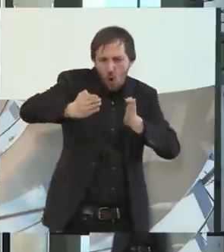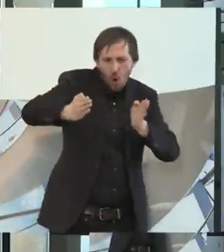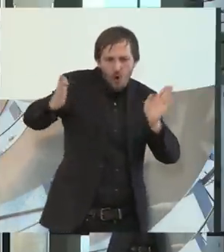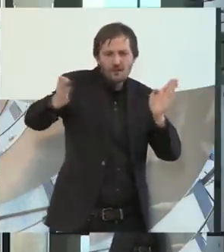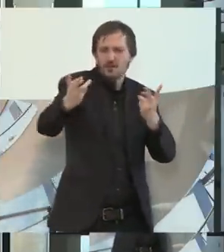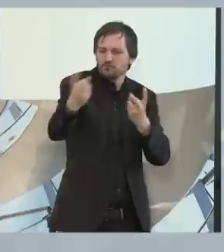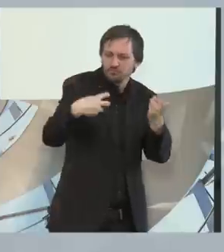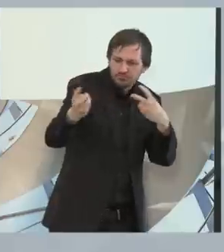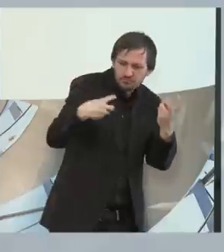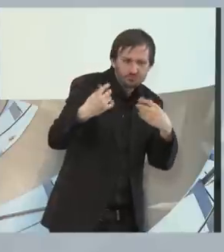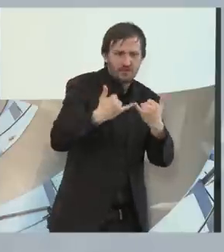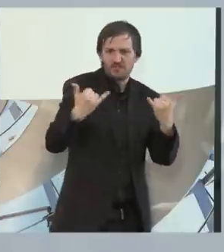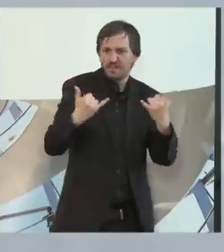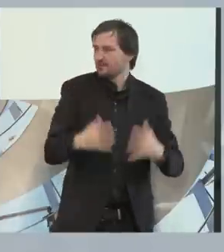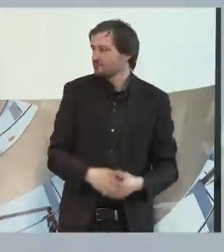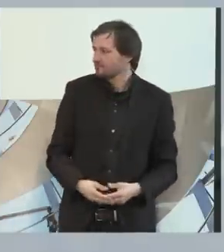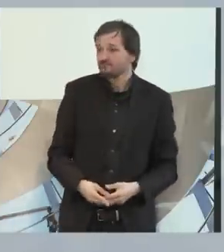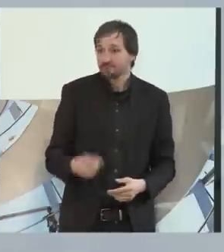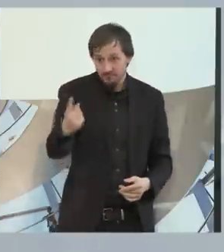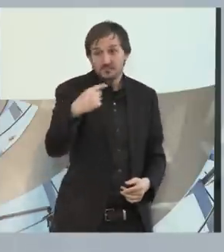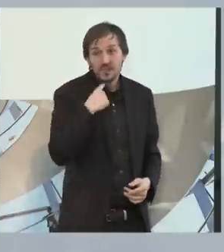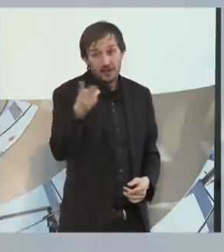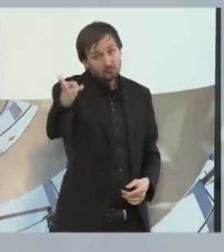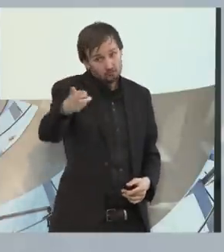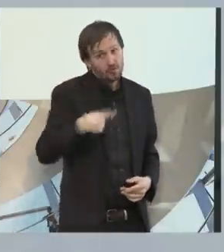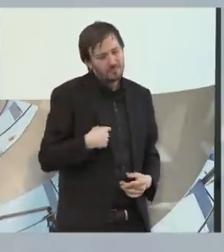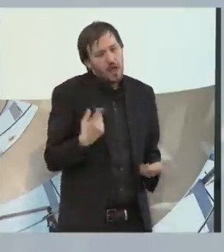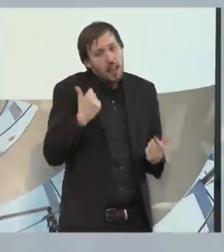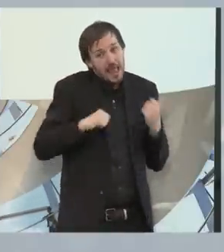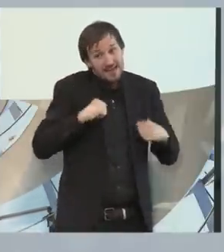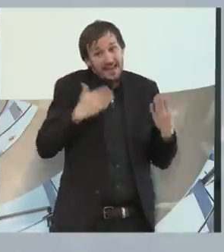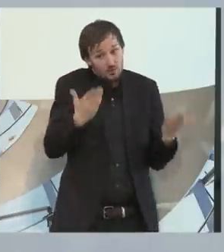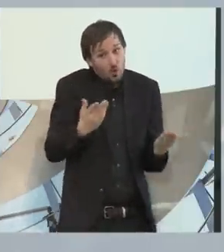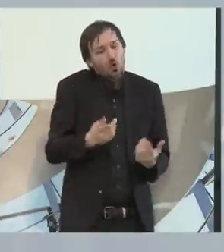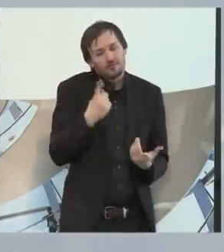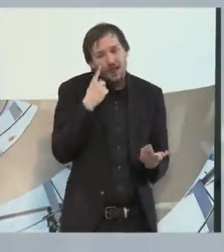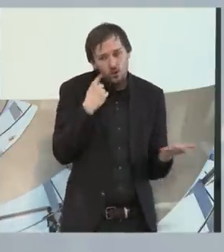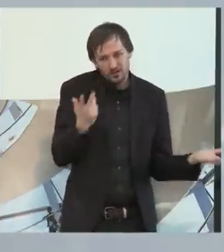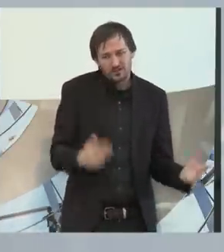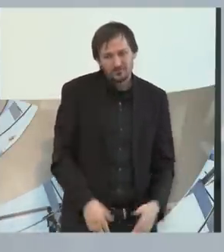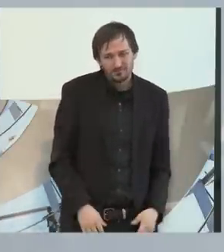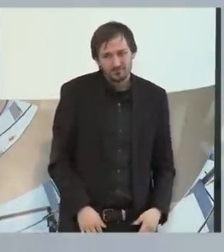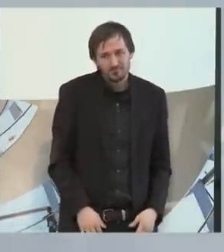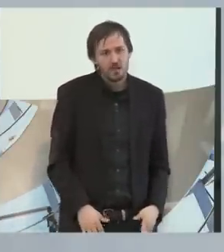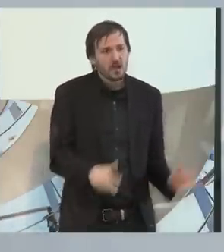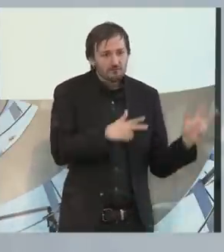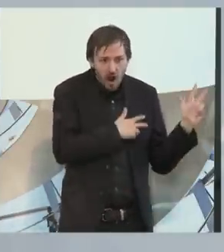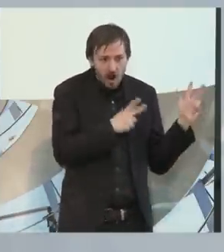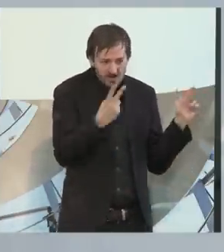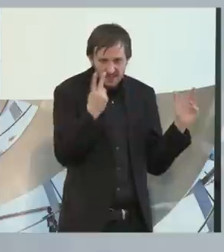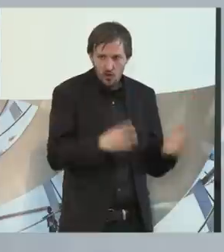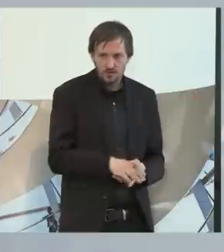was Sie sagen, ist leider traurige Realität. Die Wahrheit ist, dass das Vermitteln